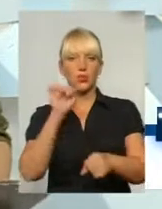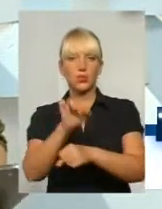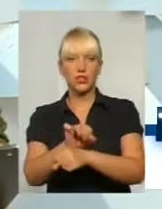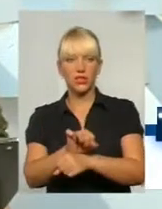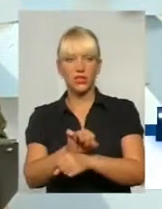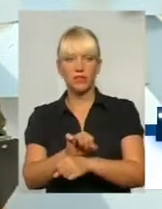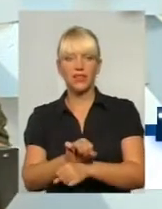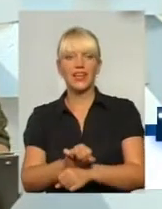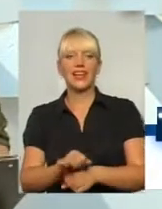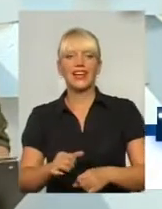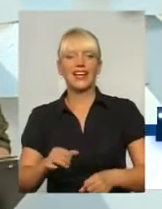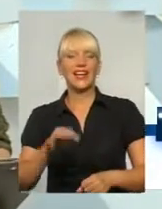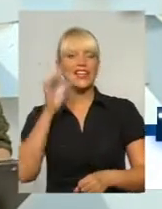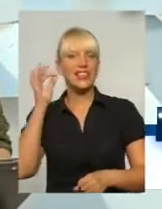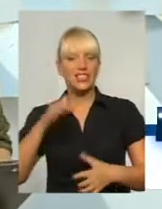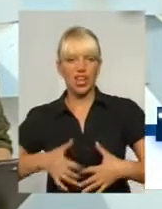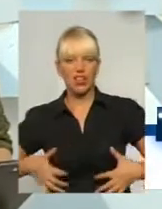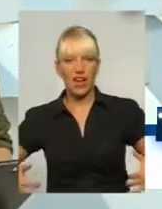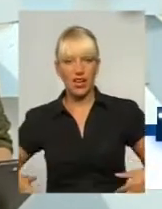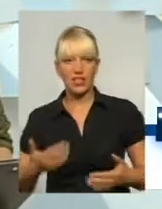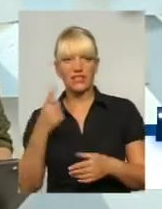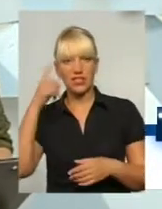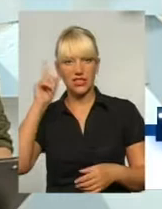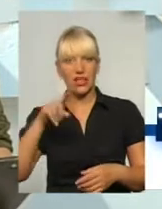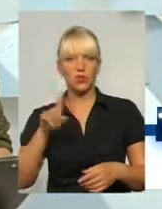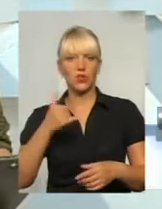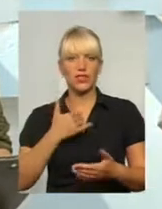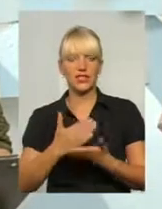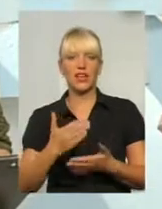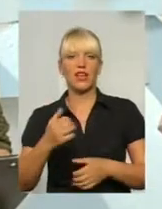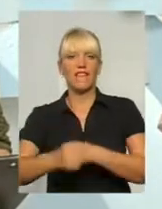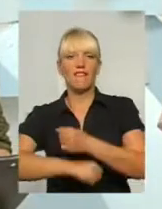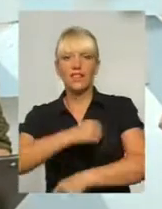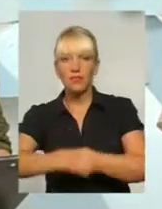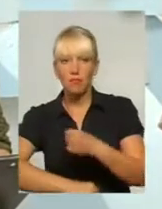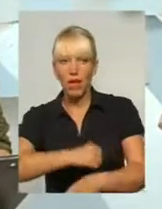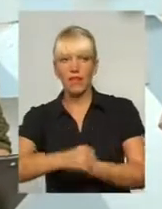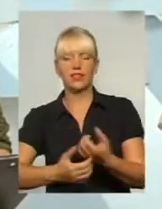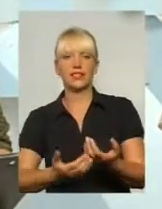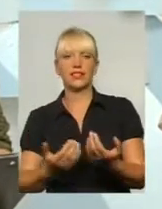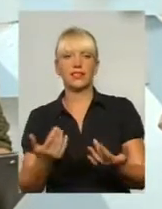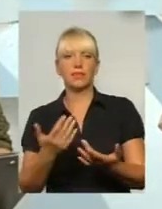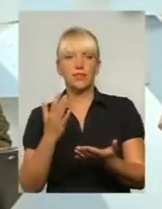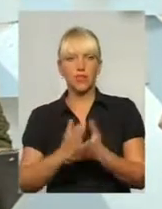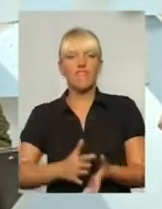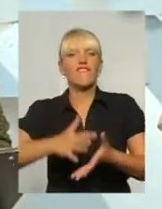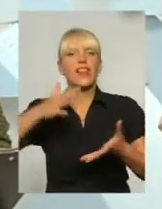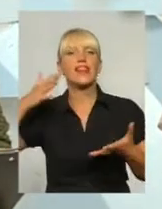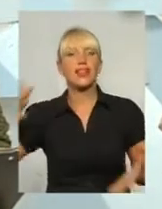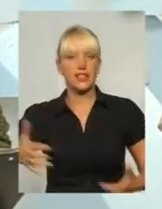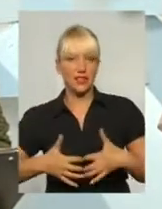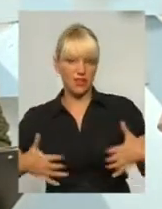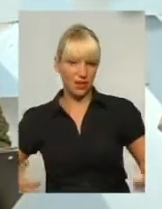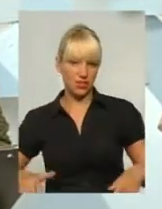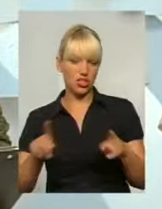хижих тварин. Ви всі знаєте, що у нас на притулку є і ведмеді, і взагалі є великі тварини. І для того,